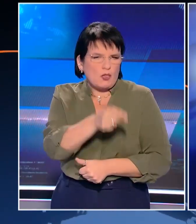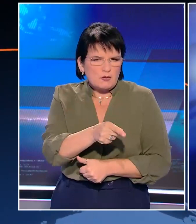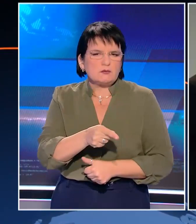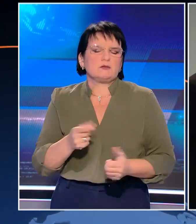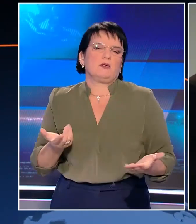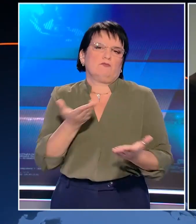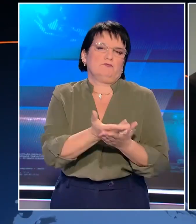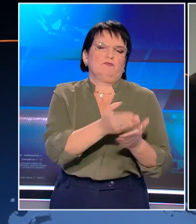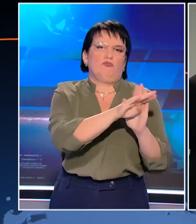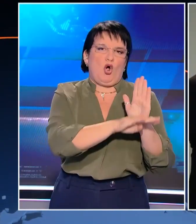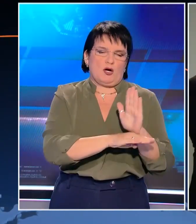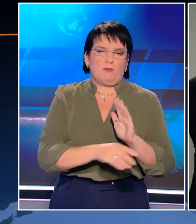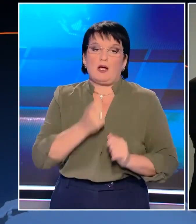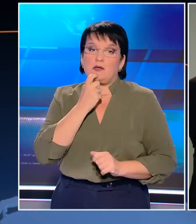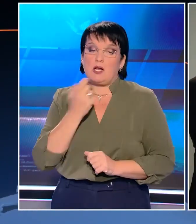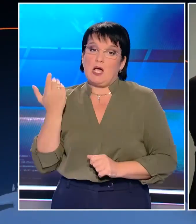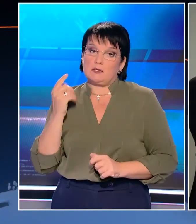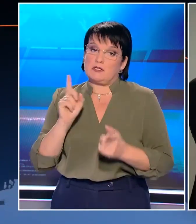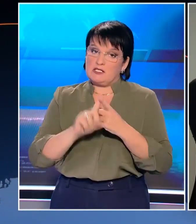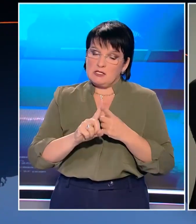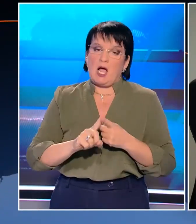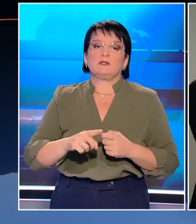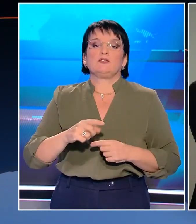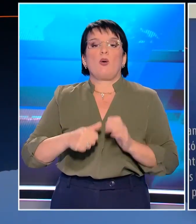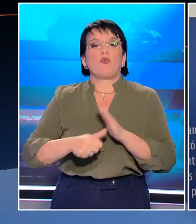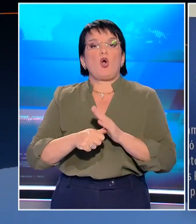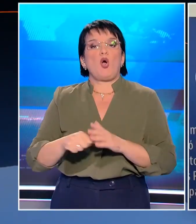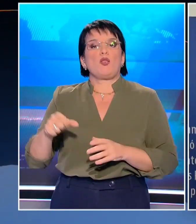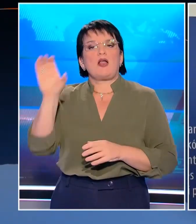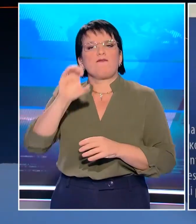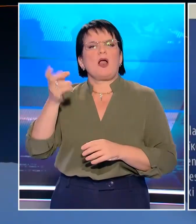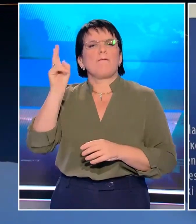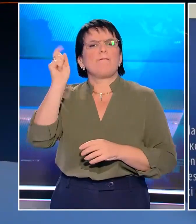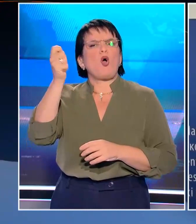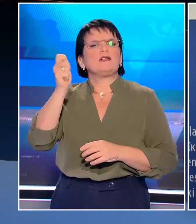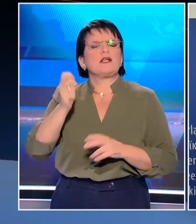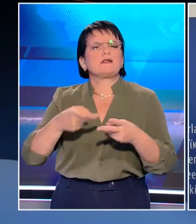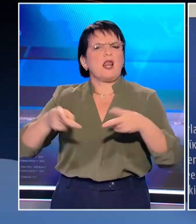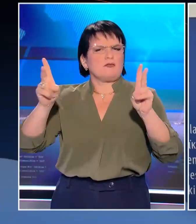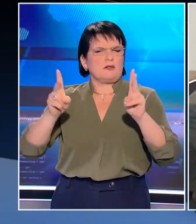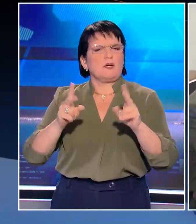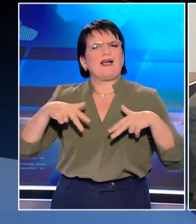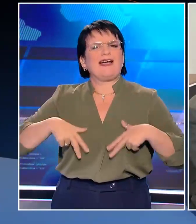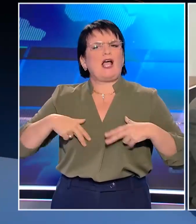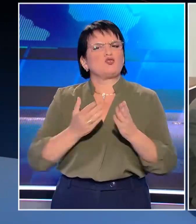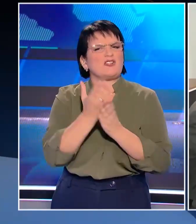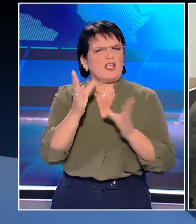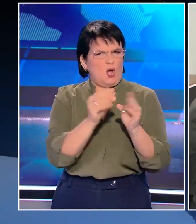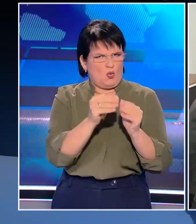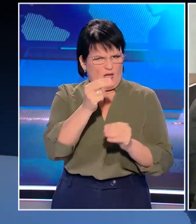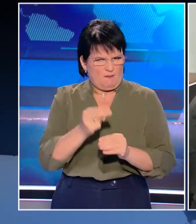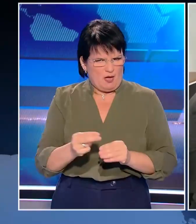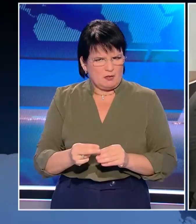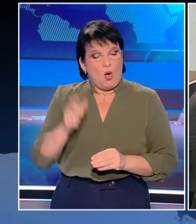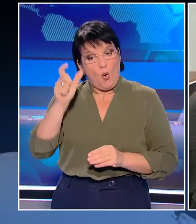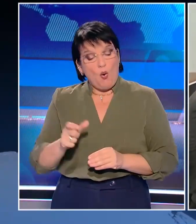Ευχαριστώ και ευχαριστώ. Την ώρα που ο πρόεδρος του ΣΥΡΙΖΑ